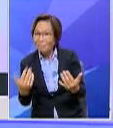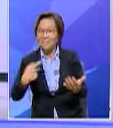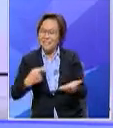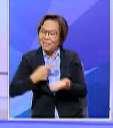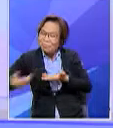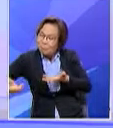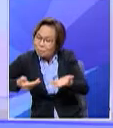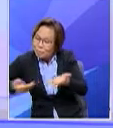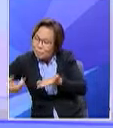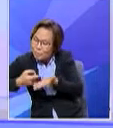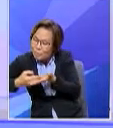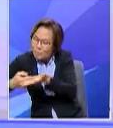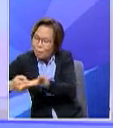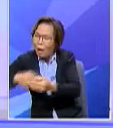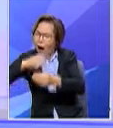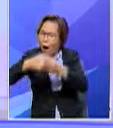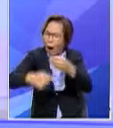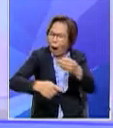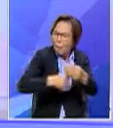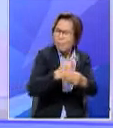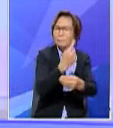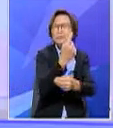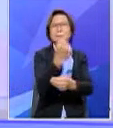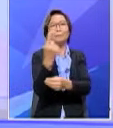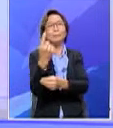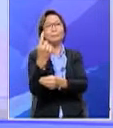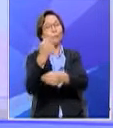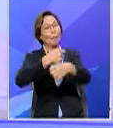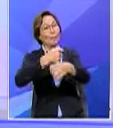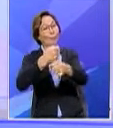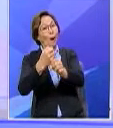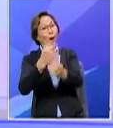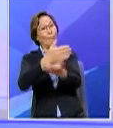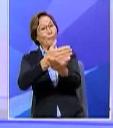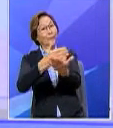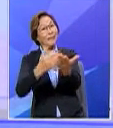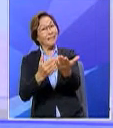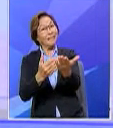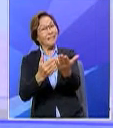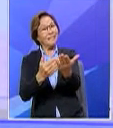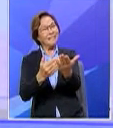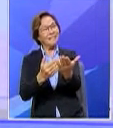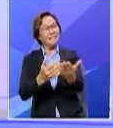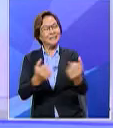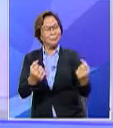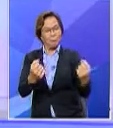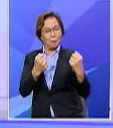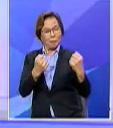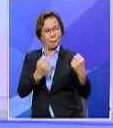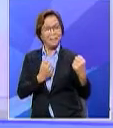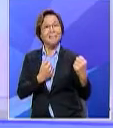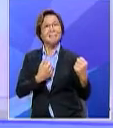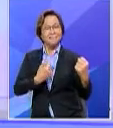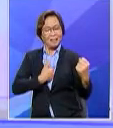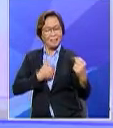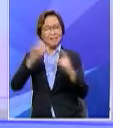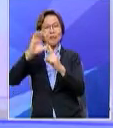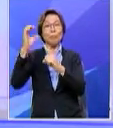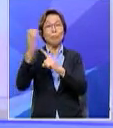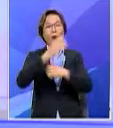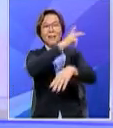berbicara tentang sesuatu yang membentuk sebahagian daripada jati diri kebudayaan